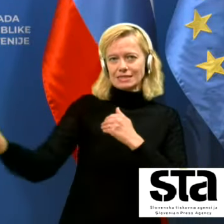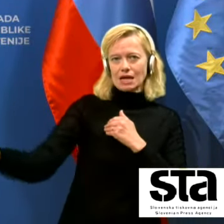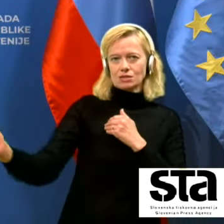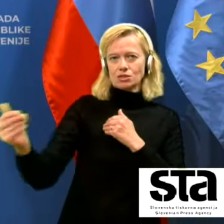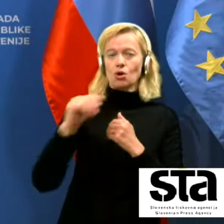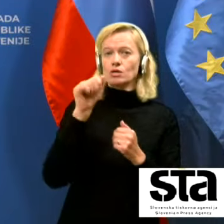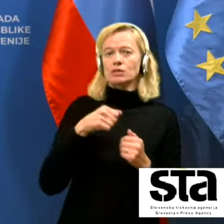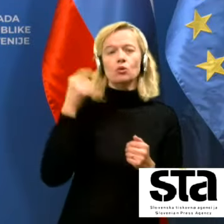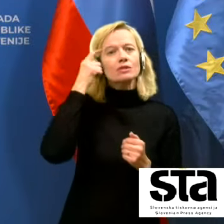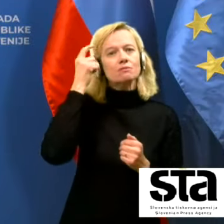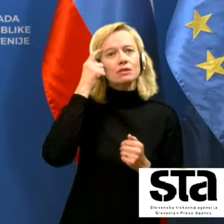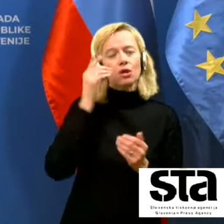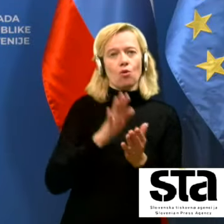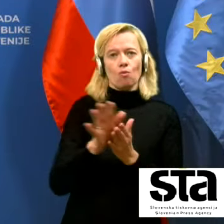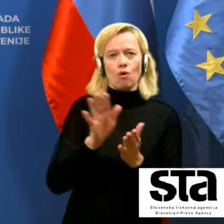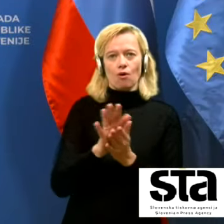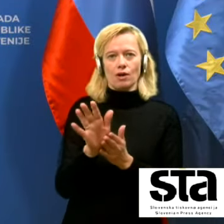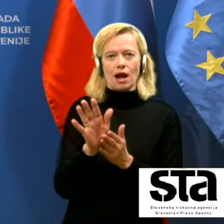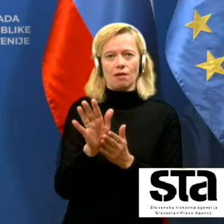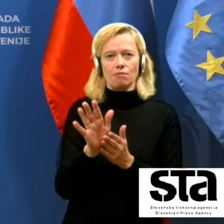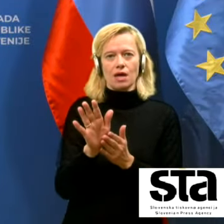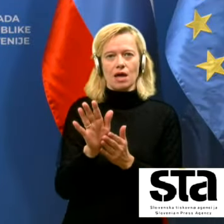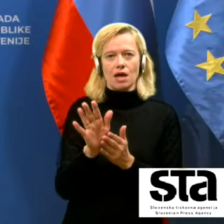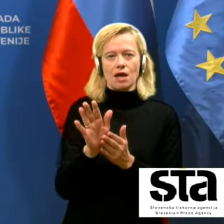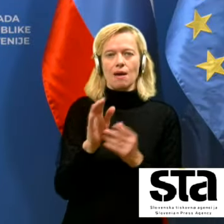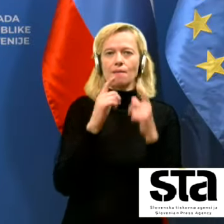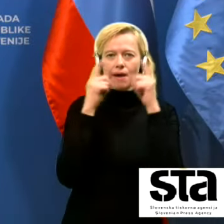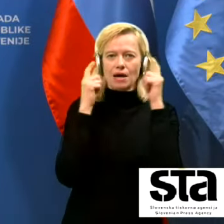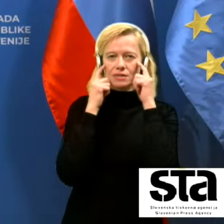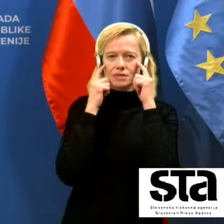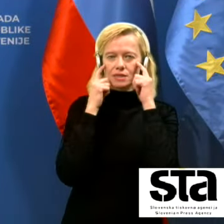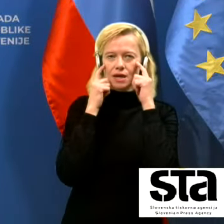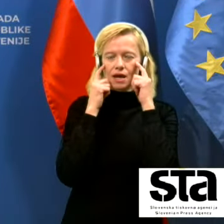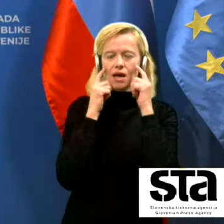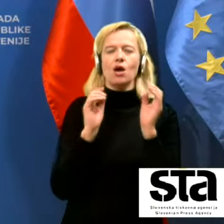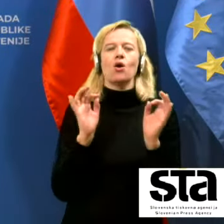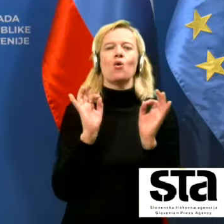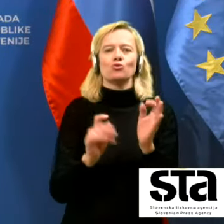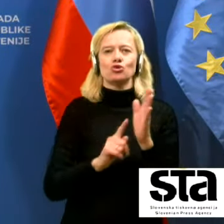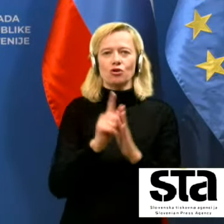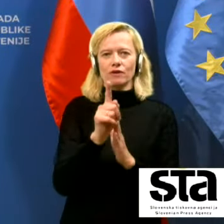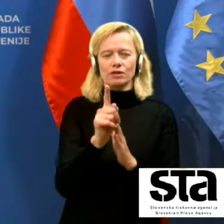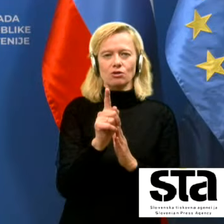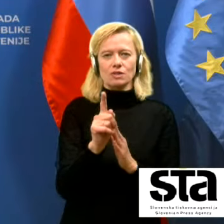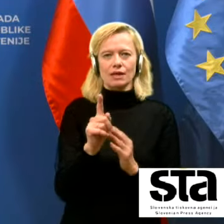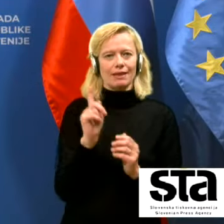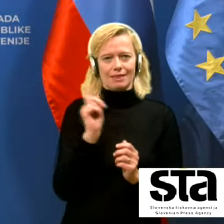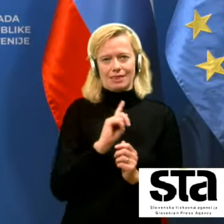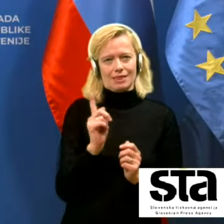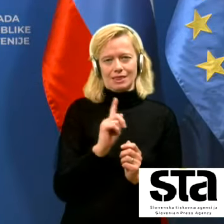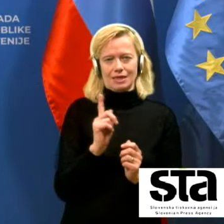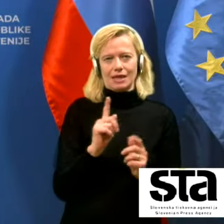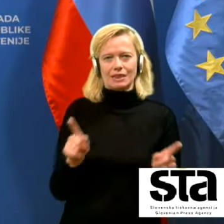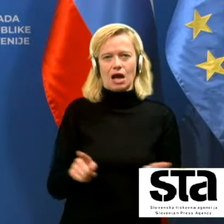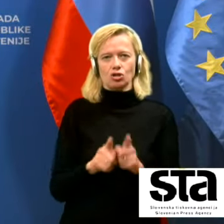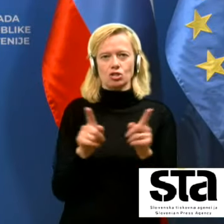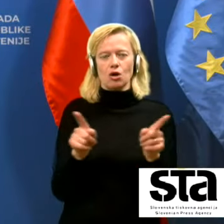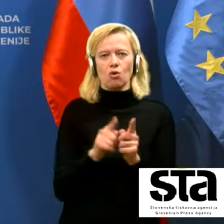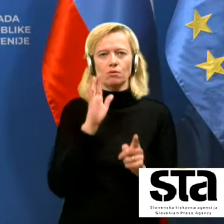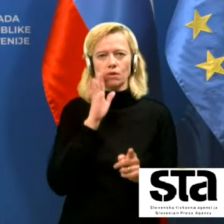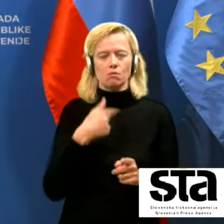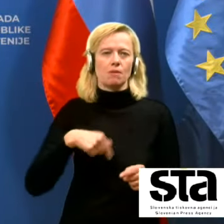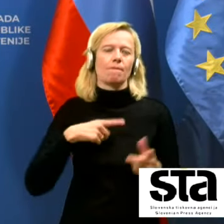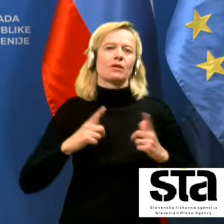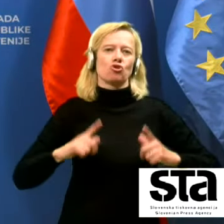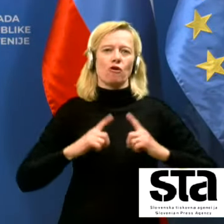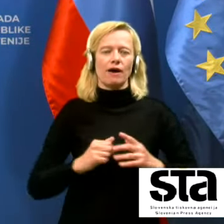maske v zunanjem okolju dejansko ali pa učinkovitost ni takšna kot bi pričakovali predvsem